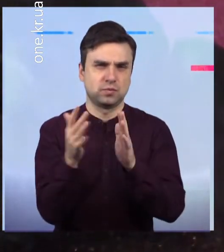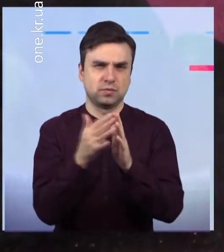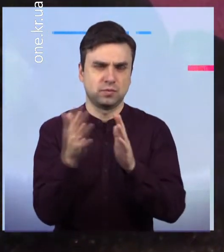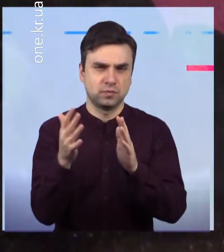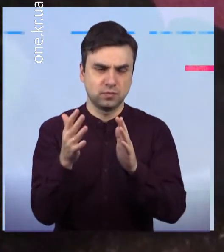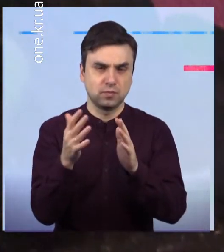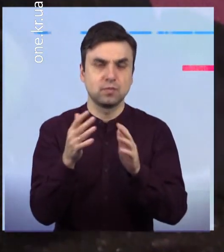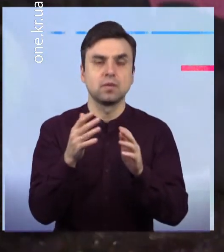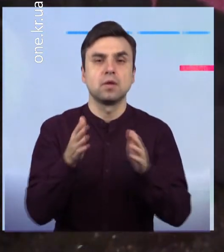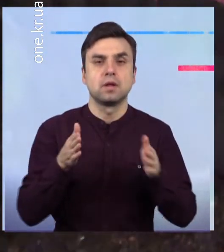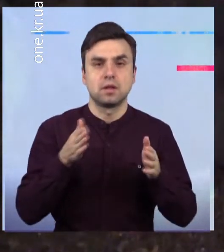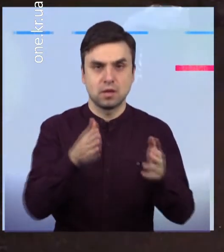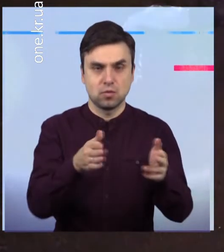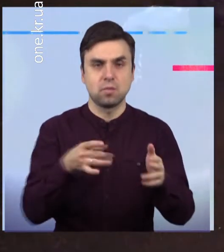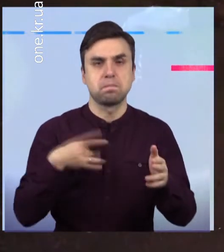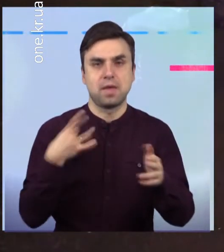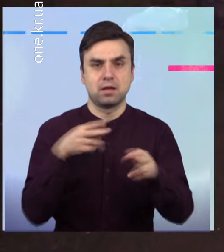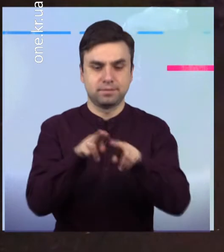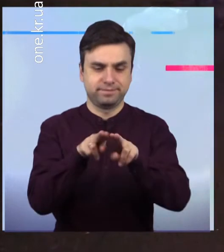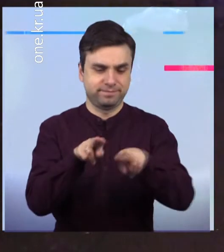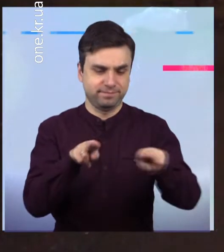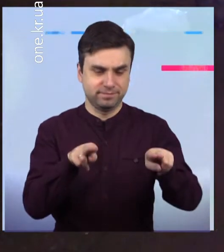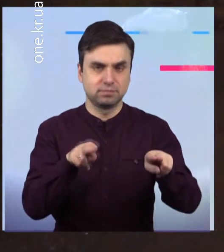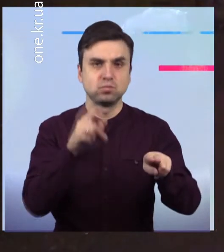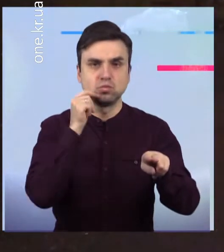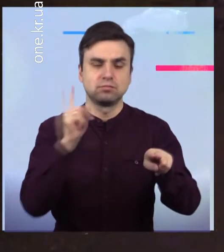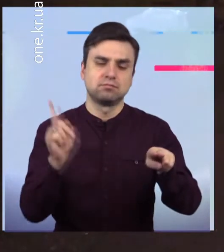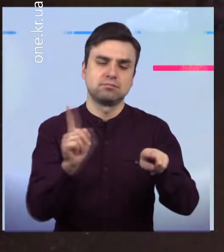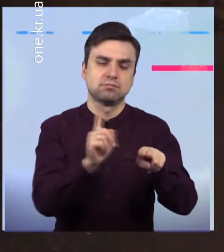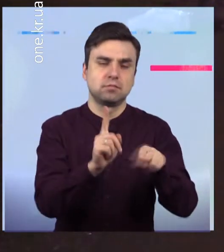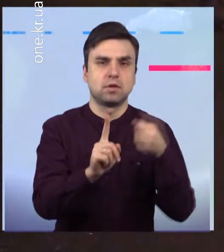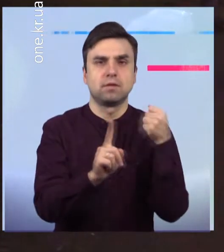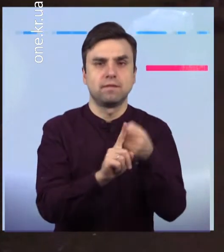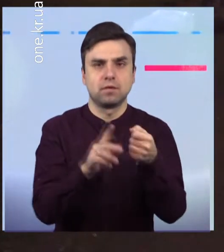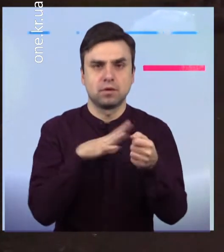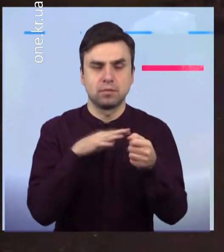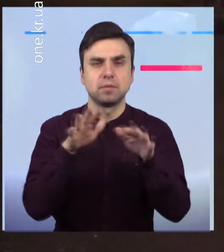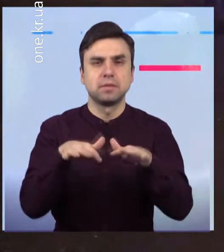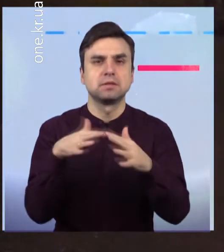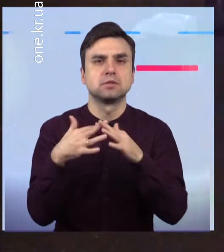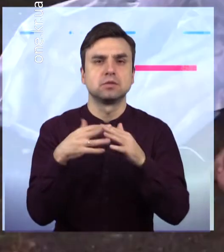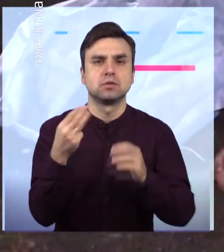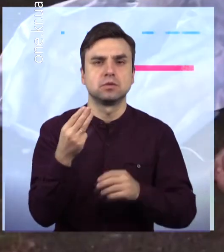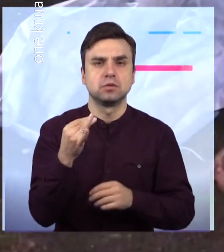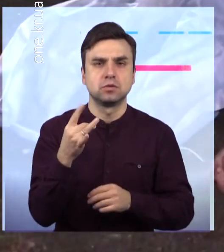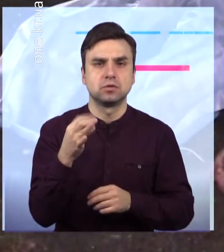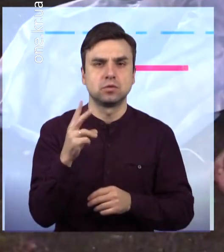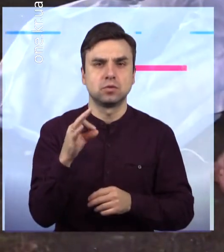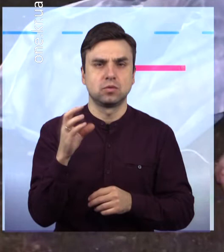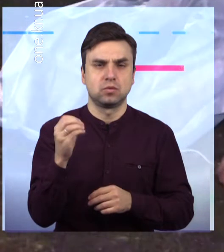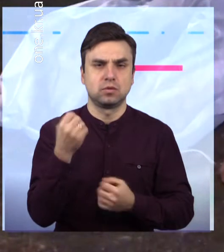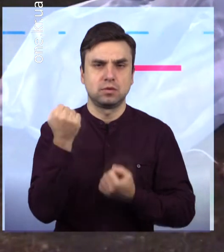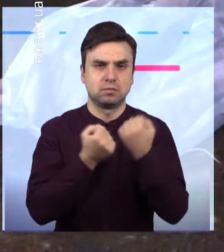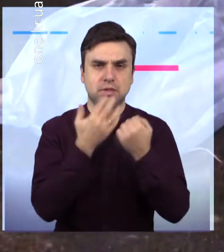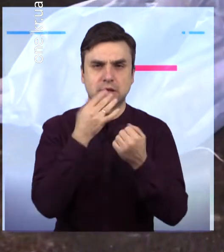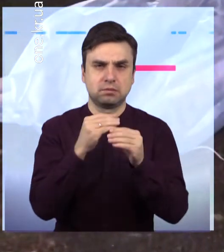трапилась у селі Широкому. Саме по тамтешній трасі у напрямку до Кривого Рогу і рухалась іномарка Очевидці, говорять,